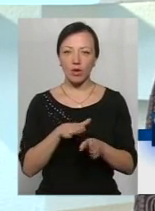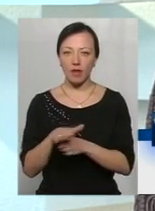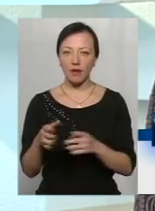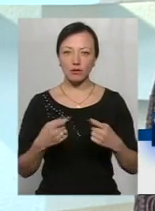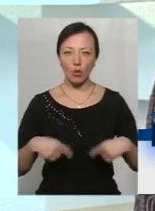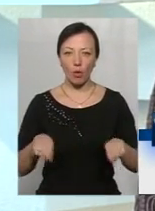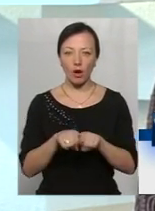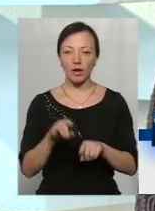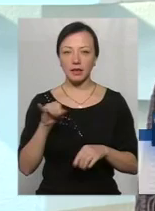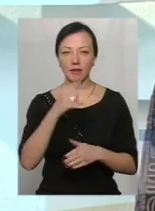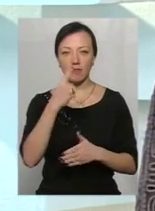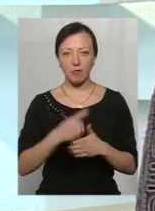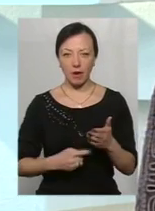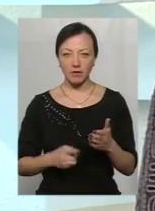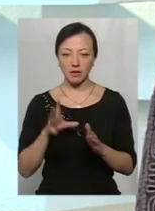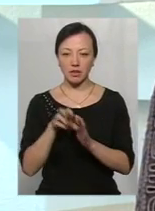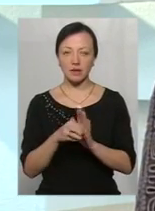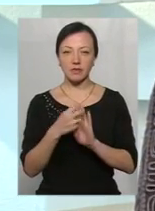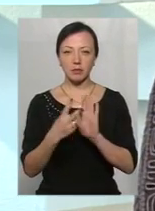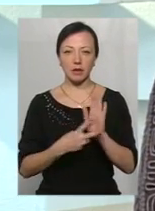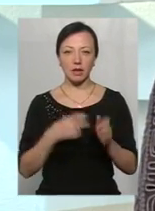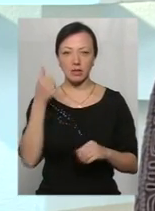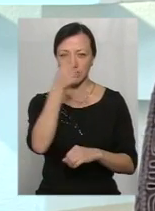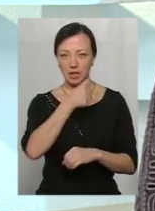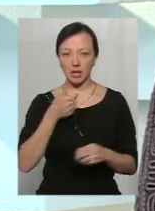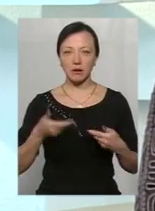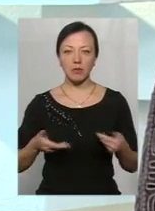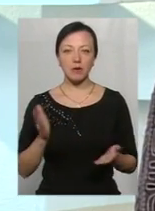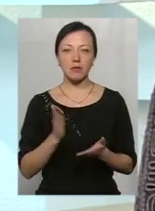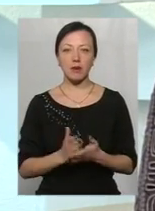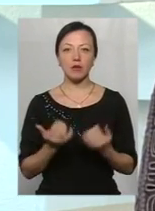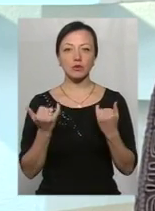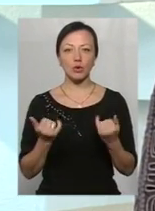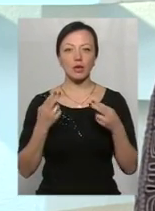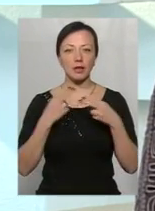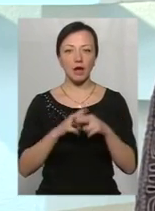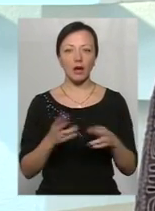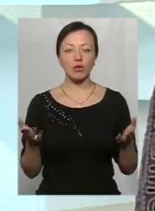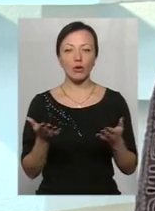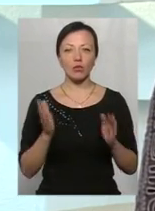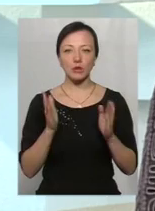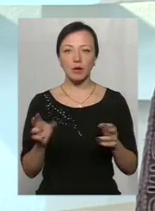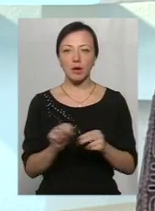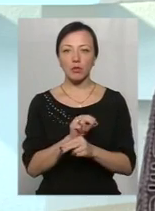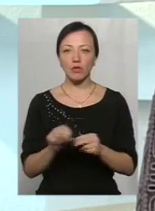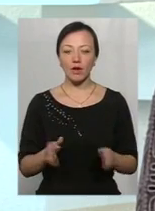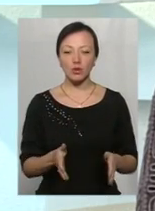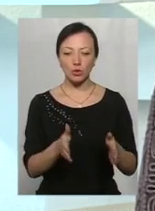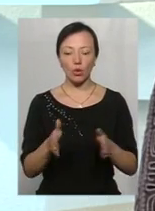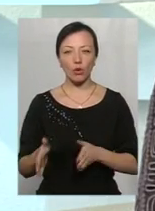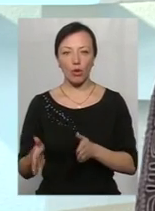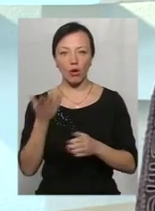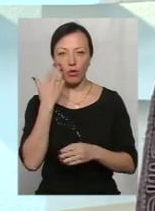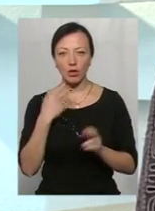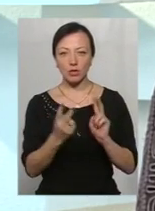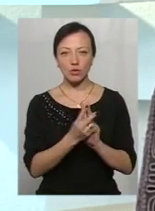і впевнено вже йдемо в 2017 рік. Ми маємо сьогодні техніку, якою будемо ремонтувати дороги, тому що коли ми